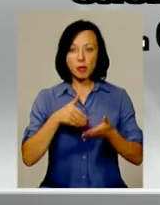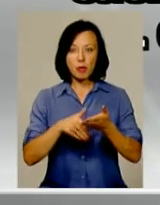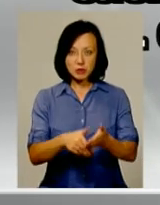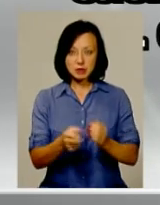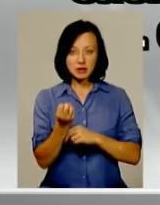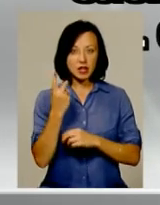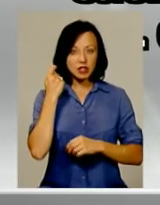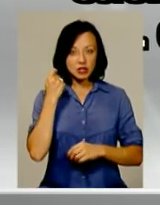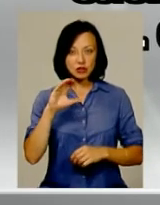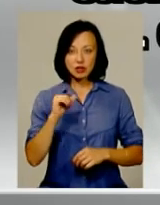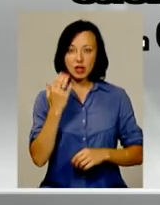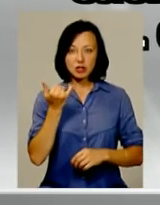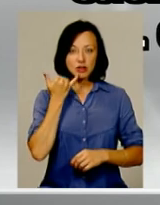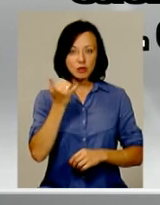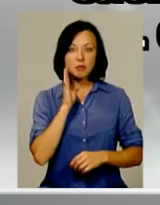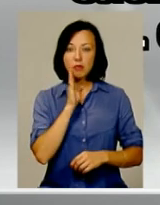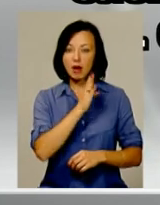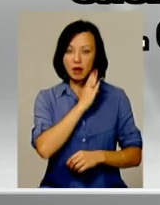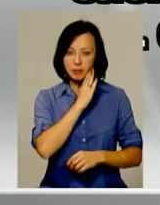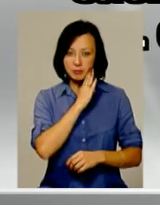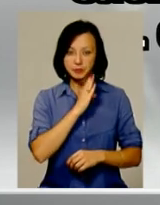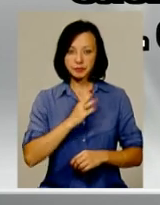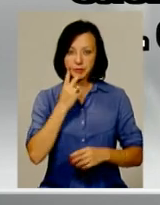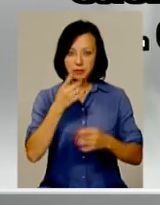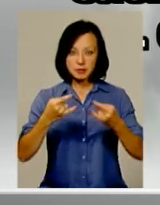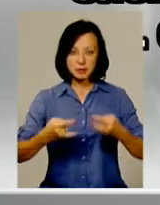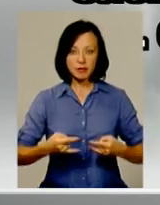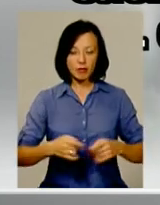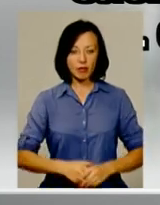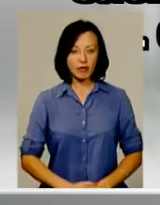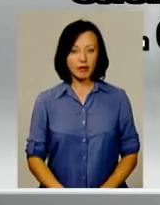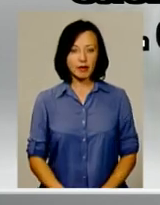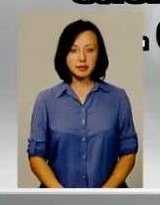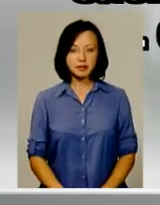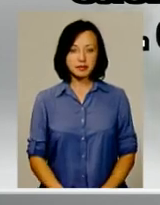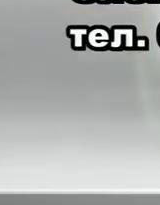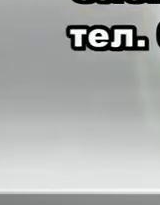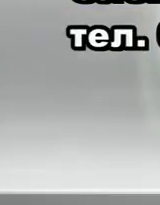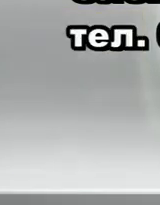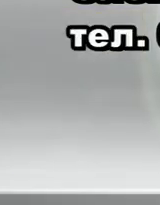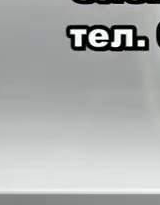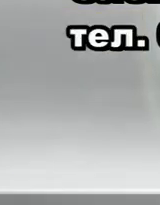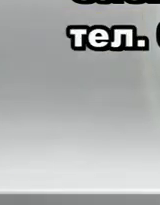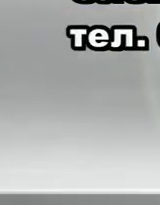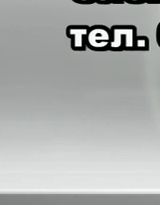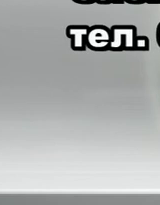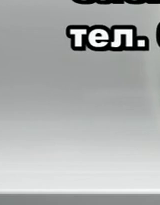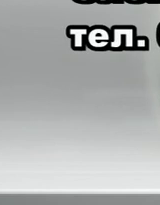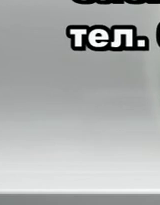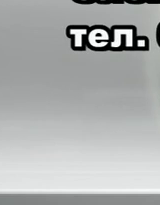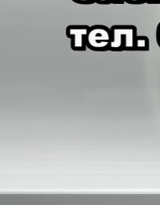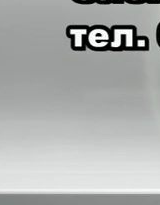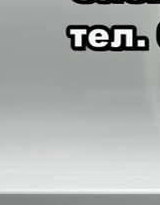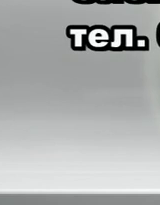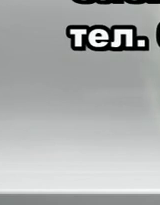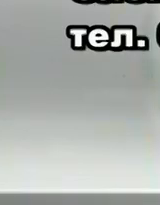12-річному Сашкові, телефонуйте його мамі Олександрі Вишньовській за номером 096 271 3154.